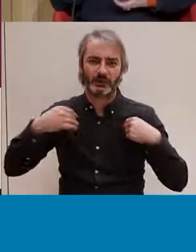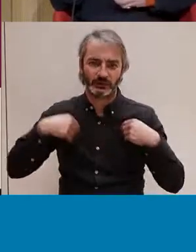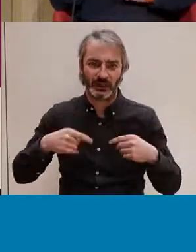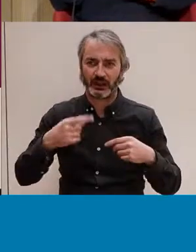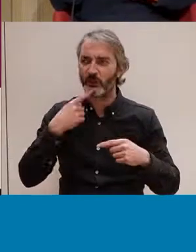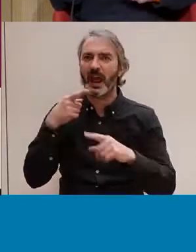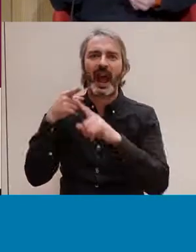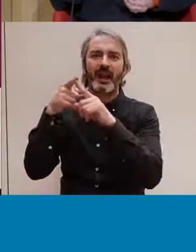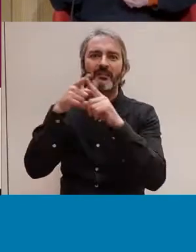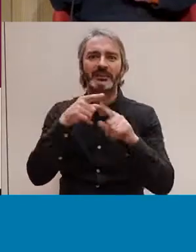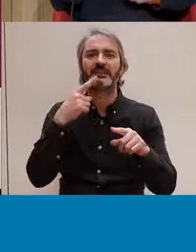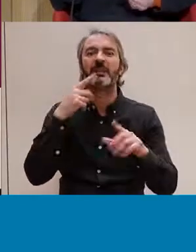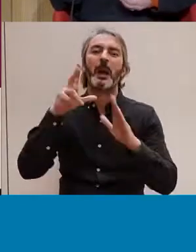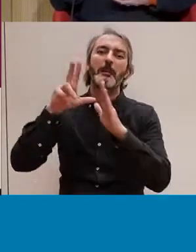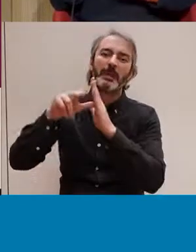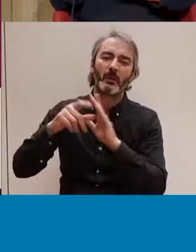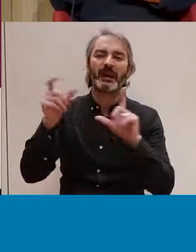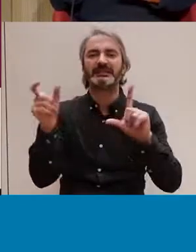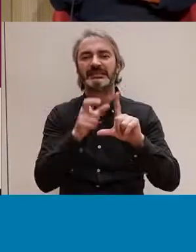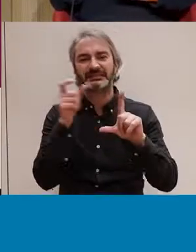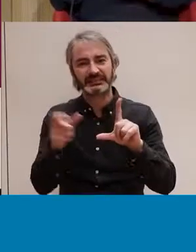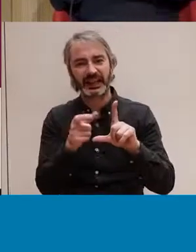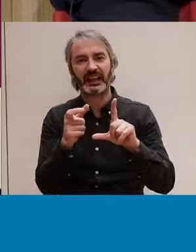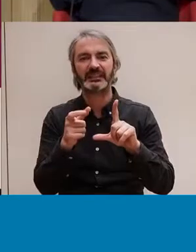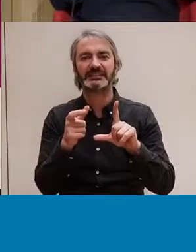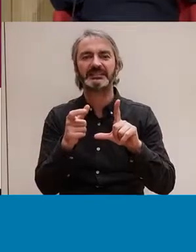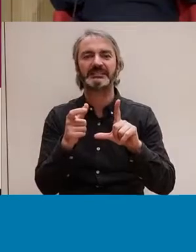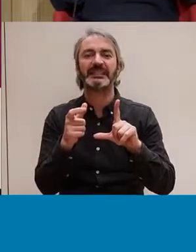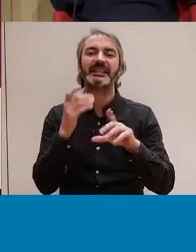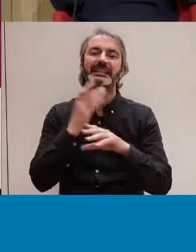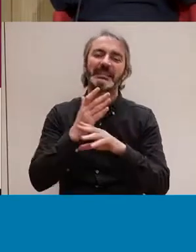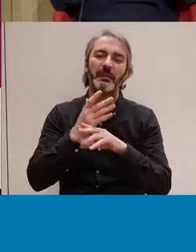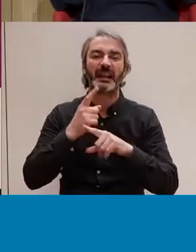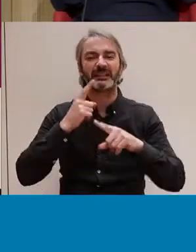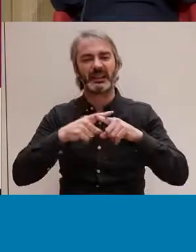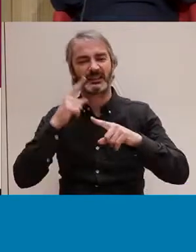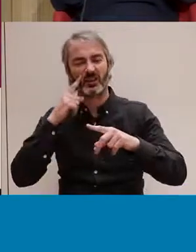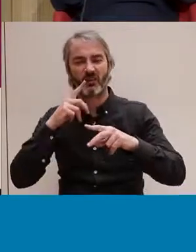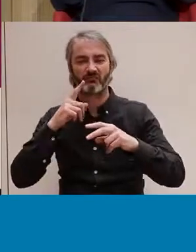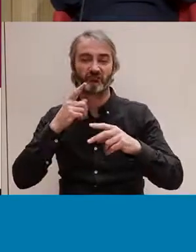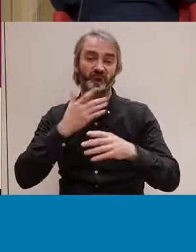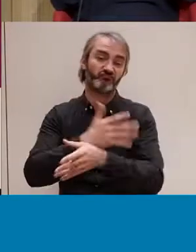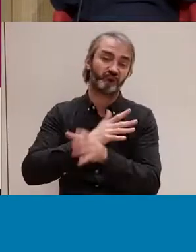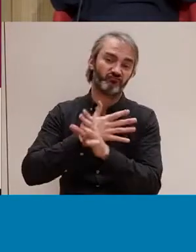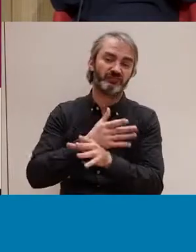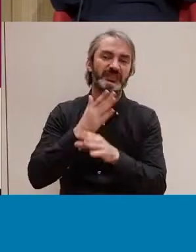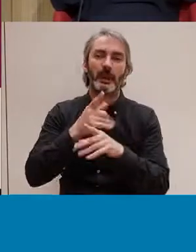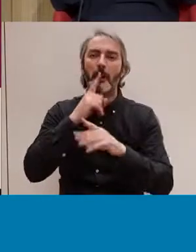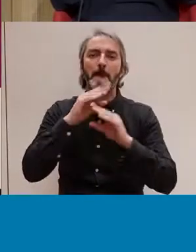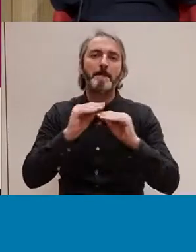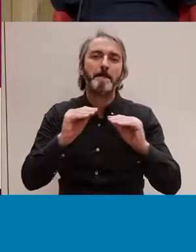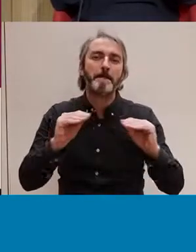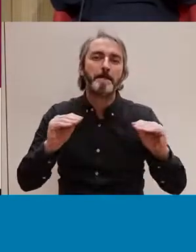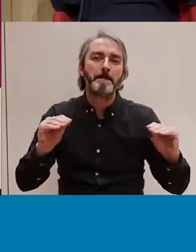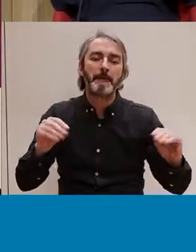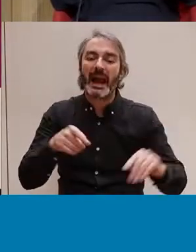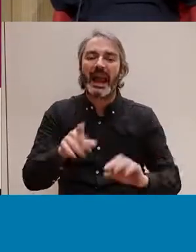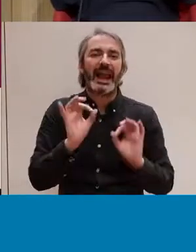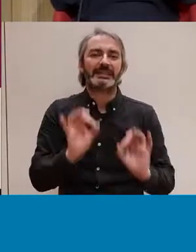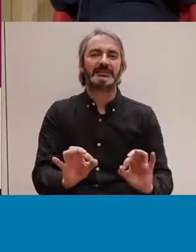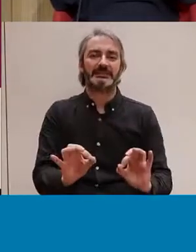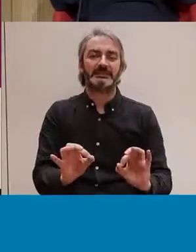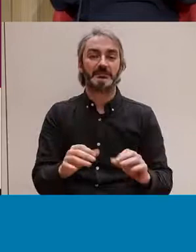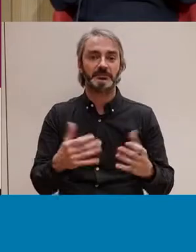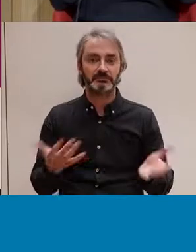referents que tenim de pel·lis, de sèries, són escenes sexuals on el silenci és el que regna,